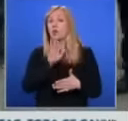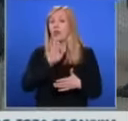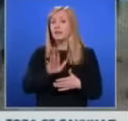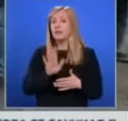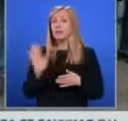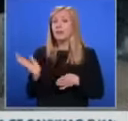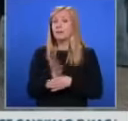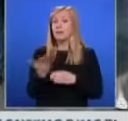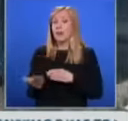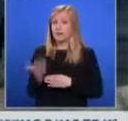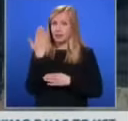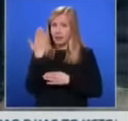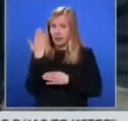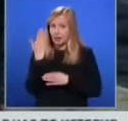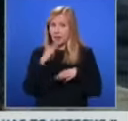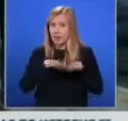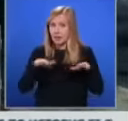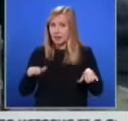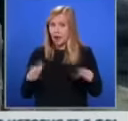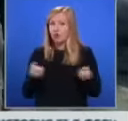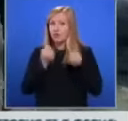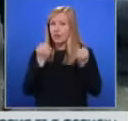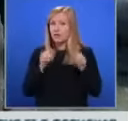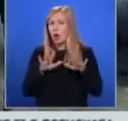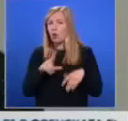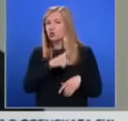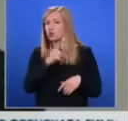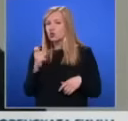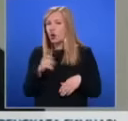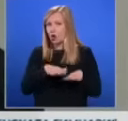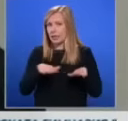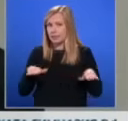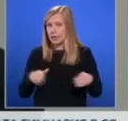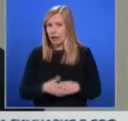хиляди деца. Оцелели са около 100. Гидон е едно от тях.